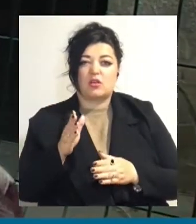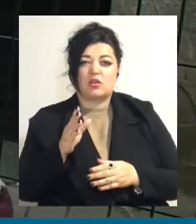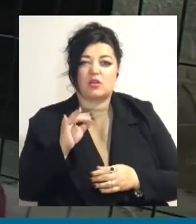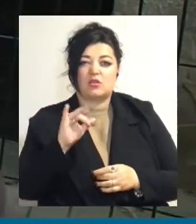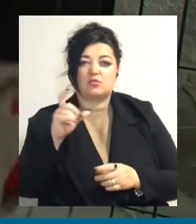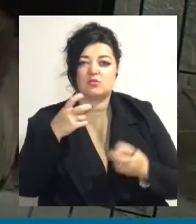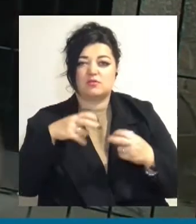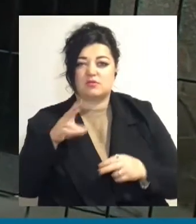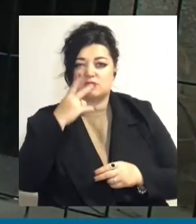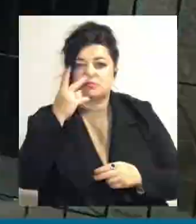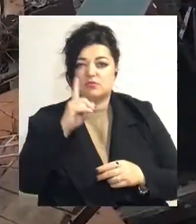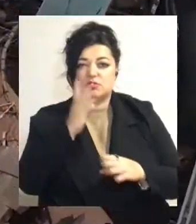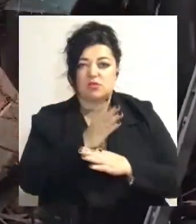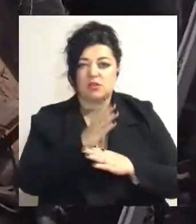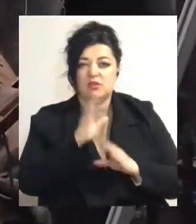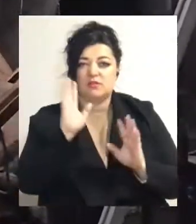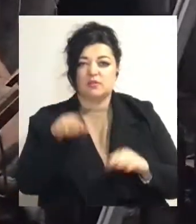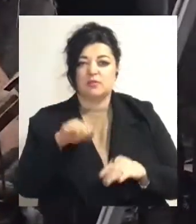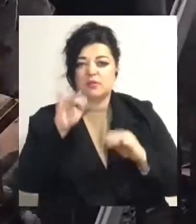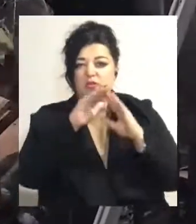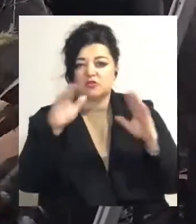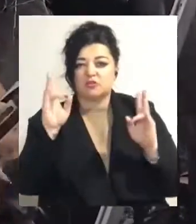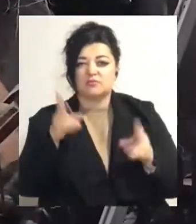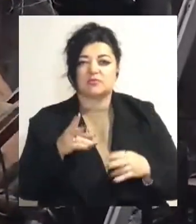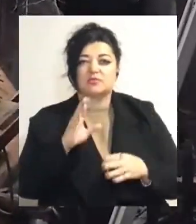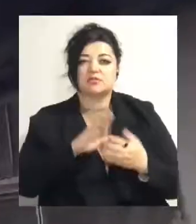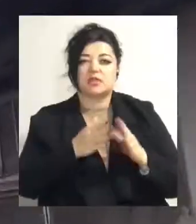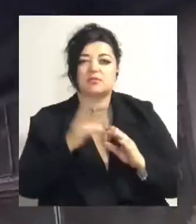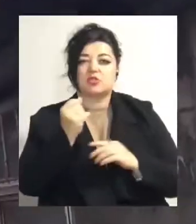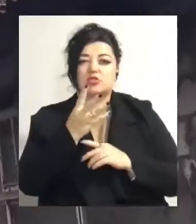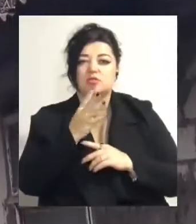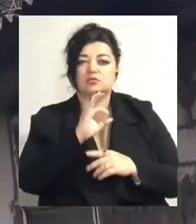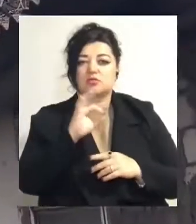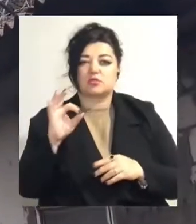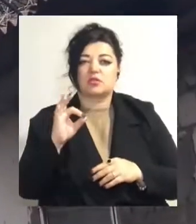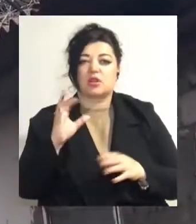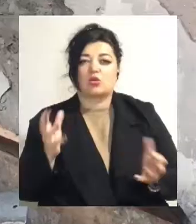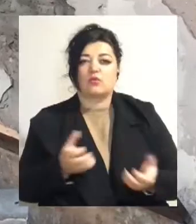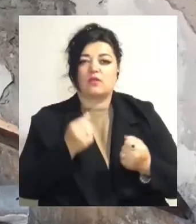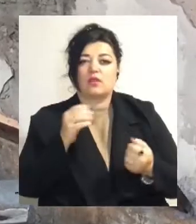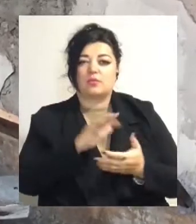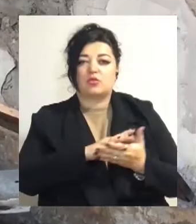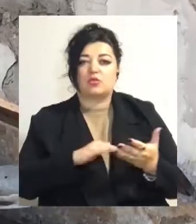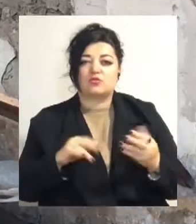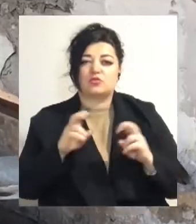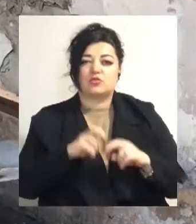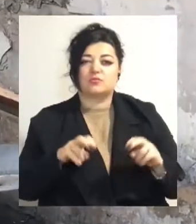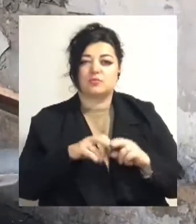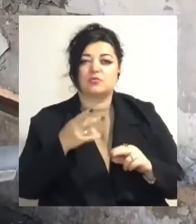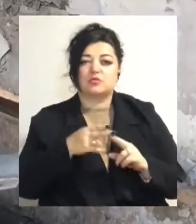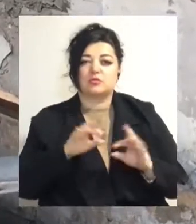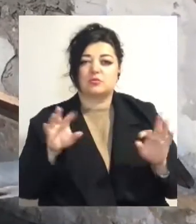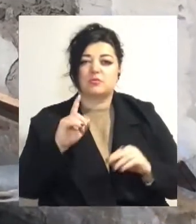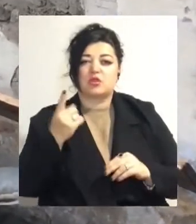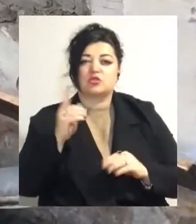що дерево лежить на крыші. Станом на 14-ту годину рятувальники продовжували розбирати завали. Про це розповів перший заступник